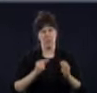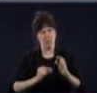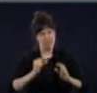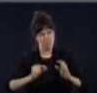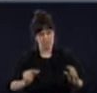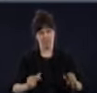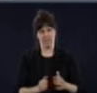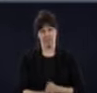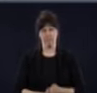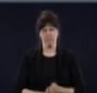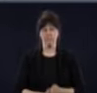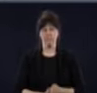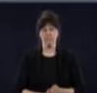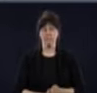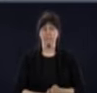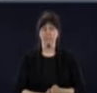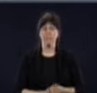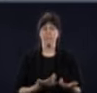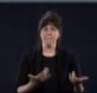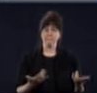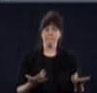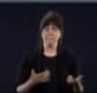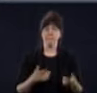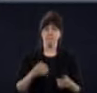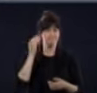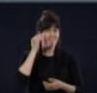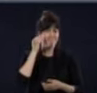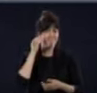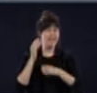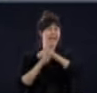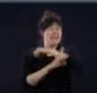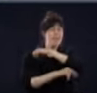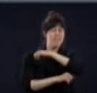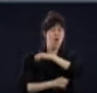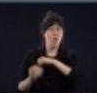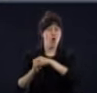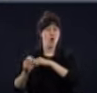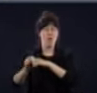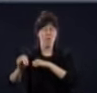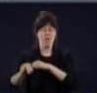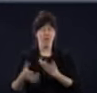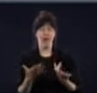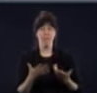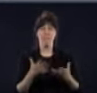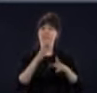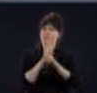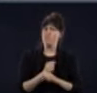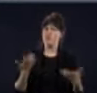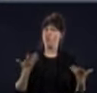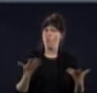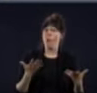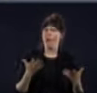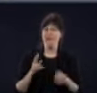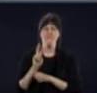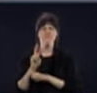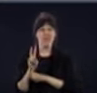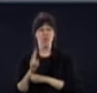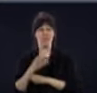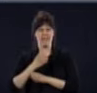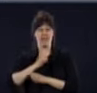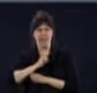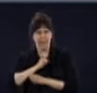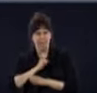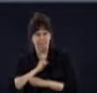septembre, octobre ou novembre quand la grippe va arriver, quand d'autres infections vont se remettre à venir, ne sera pas mieux nécessairement.